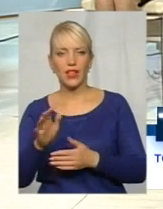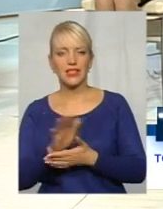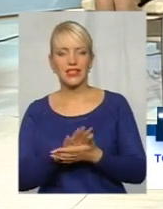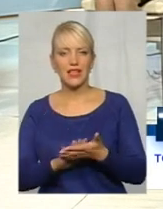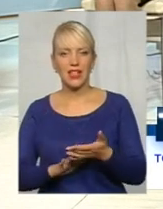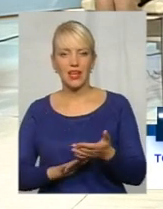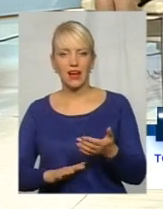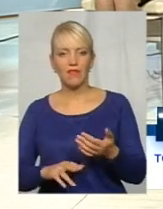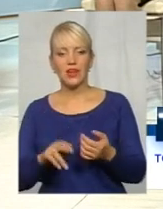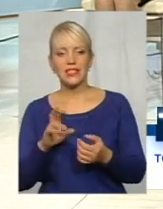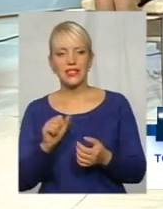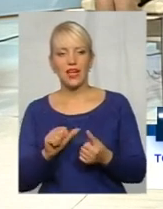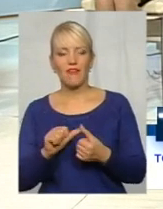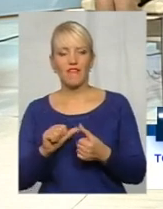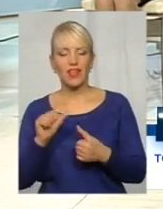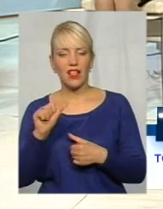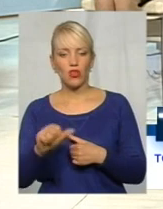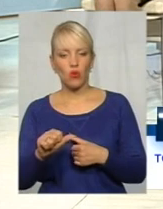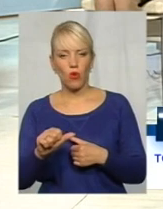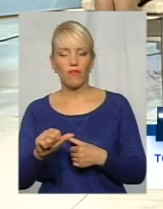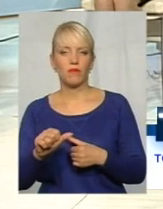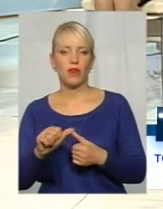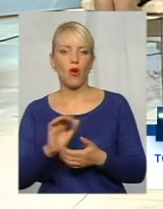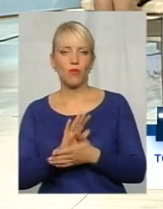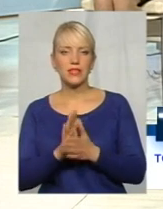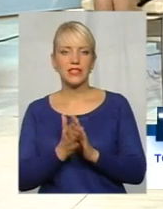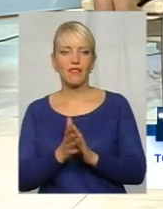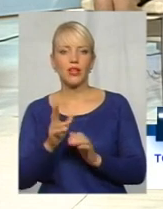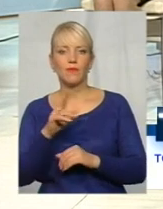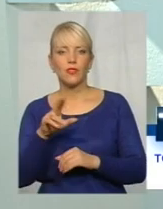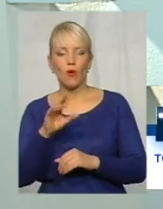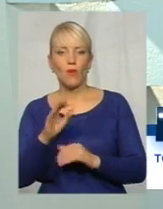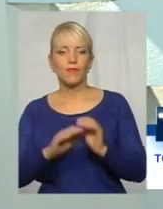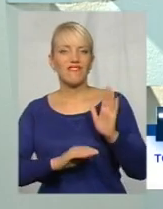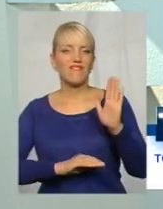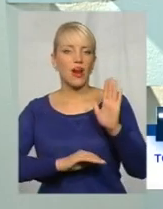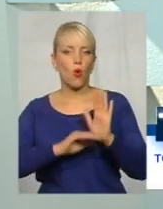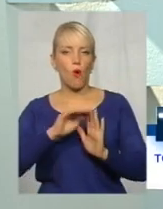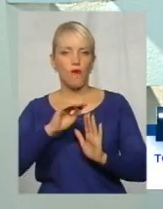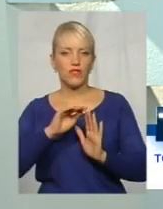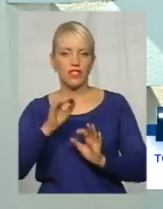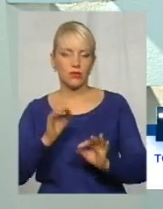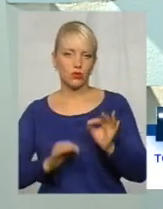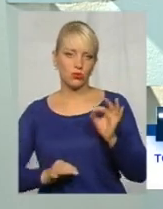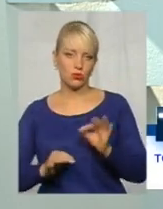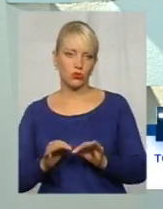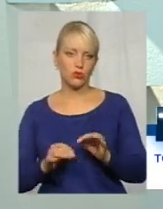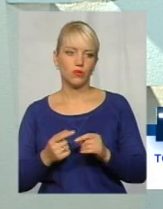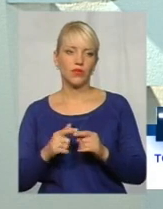за винятковими обставинами до Верховного суду. Намагаються цей процес ліквідувати, щоб надати